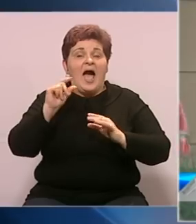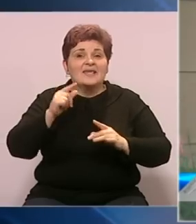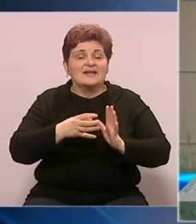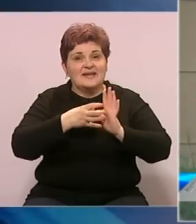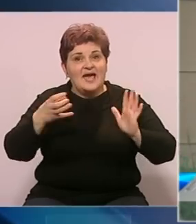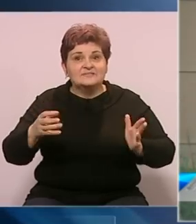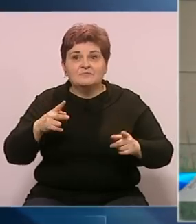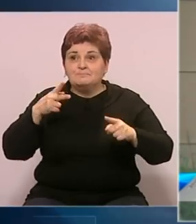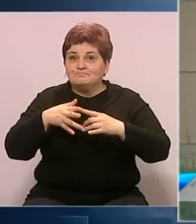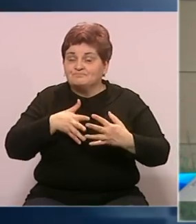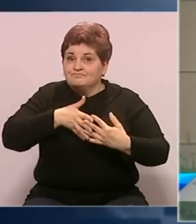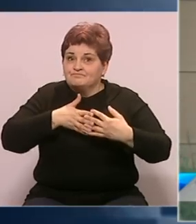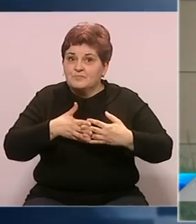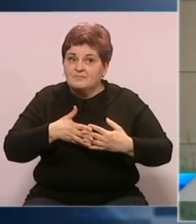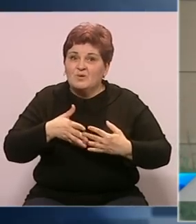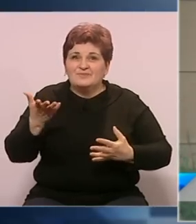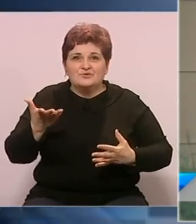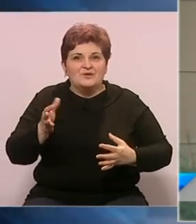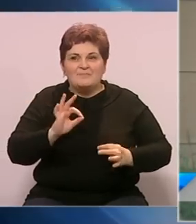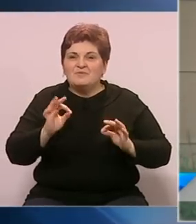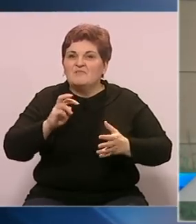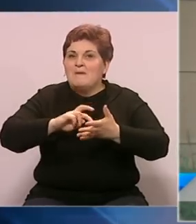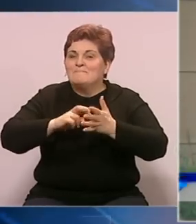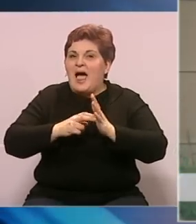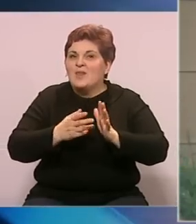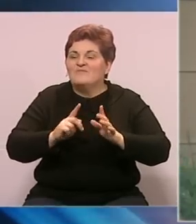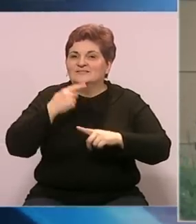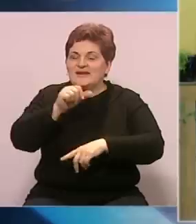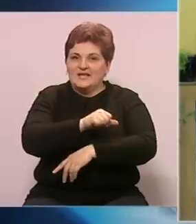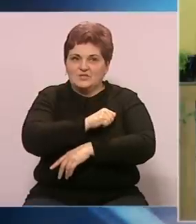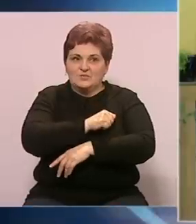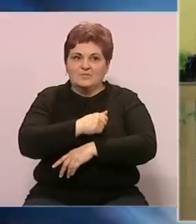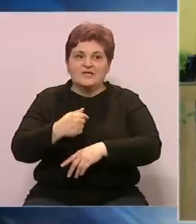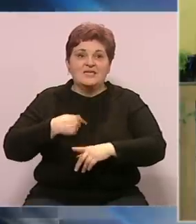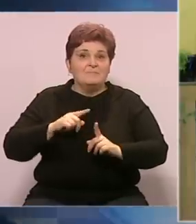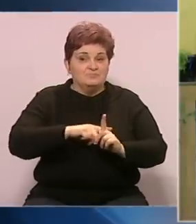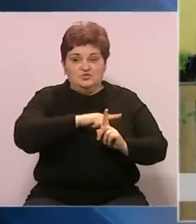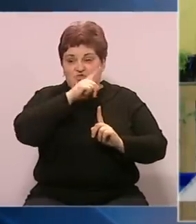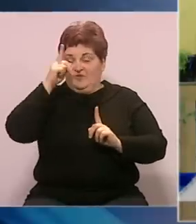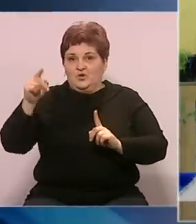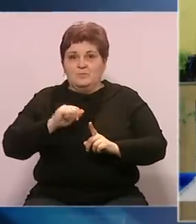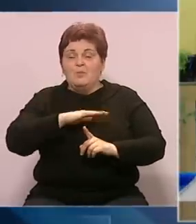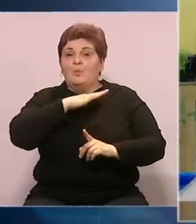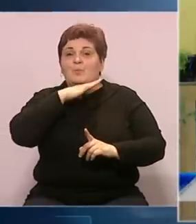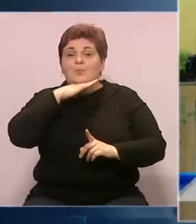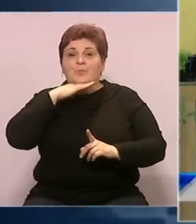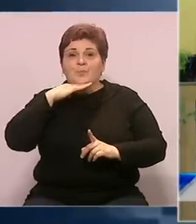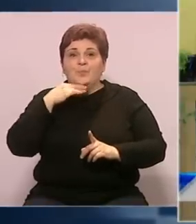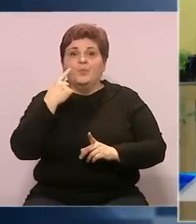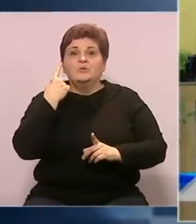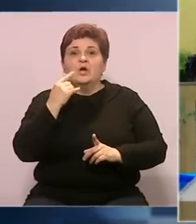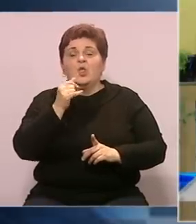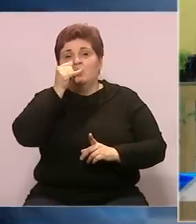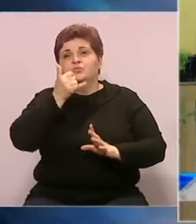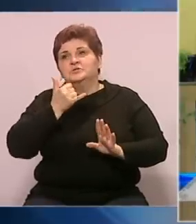Eventualni prekid saradnje i te kako bi poremetio njihove planove za narednu godinu. Mi smo tokom čitave godine imali jako puno individualnih